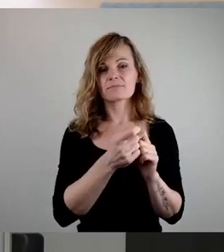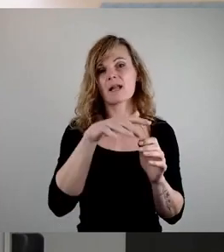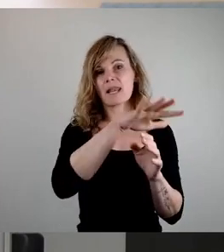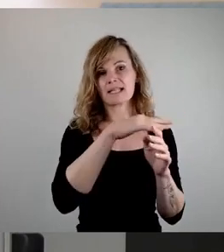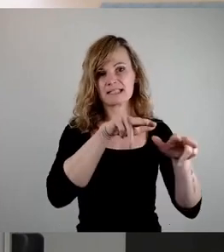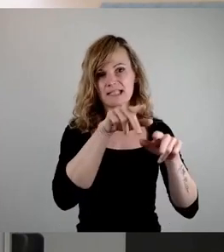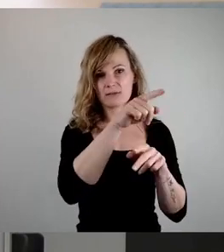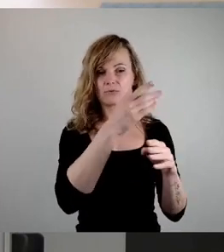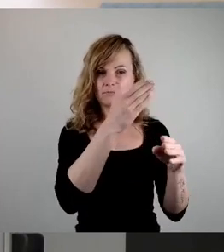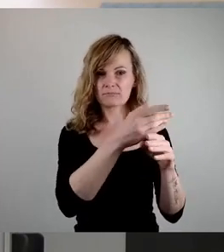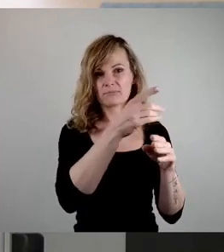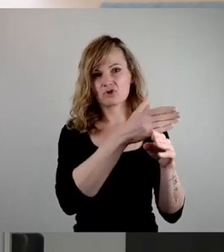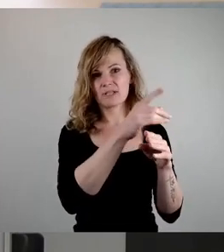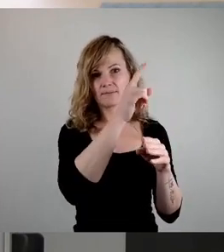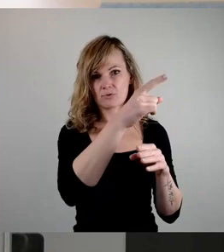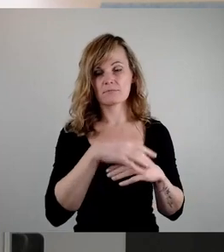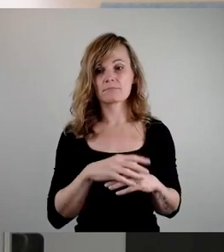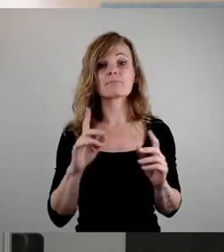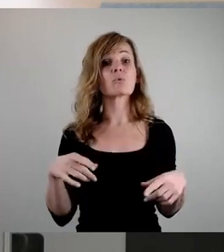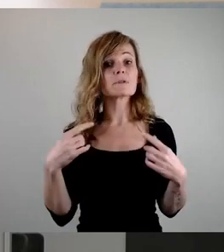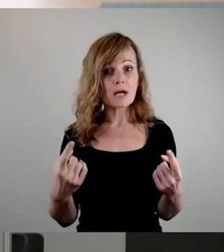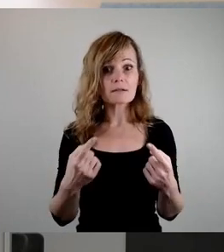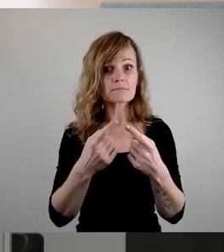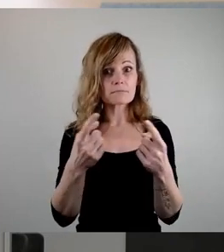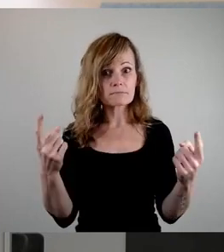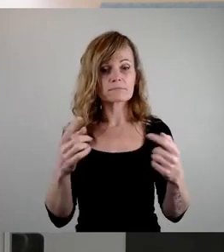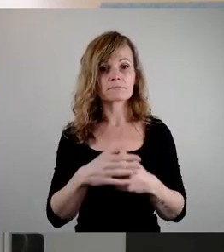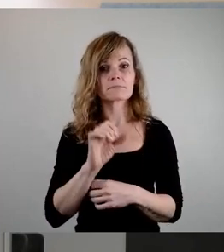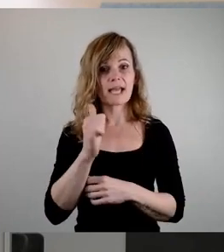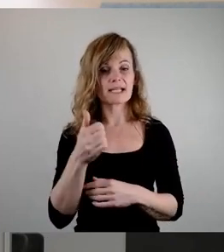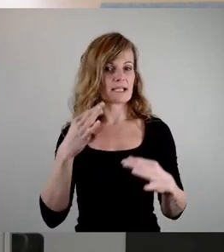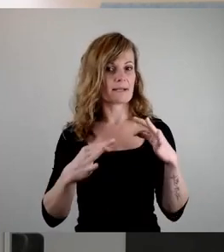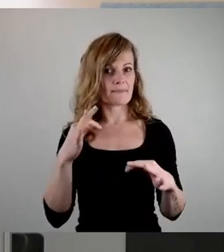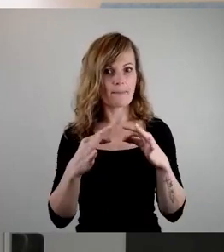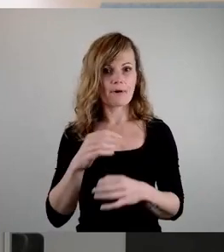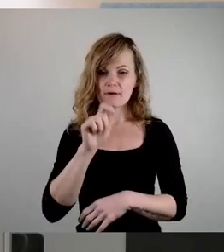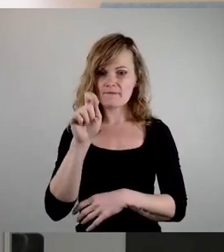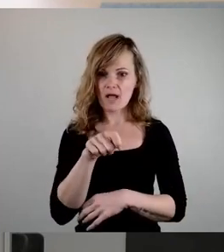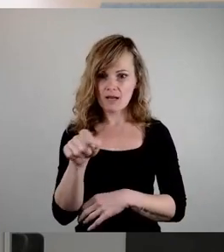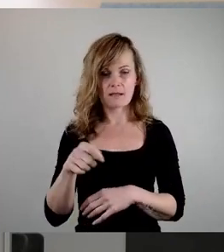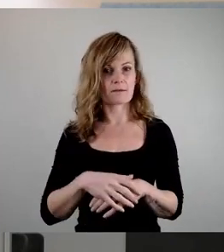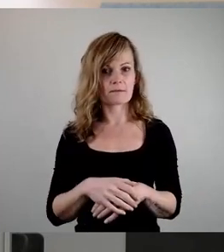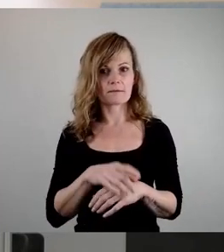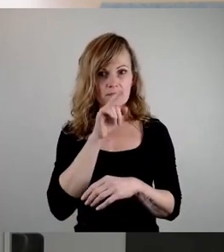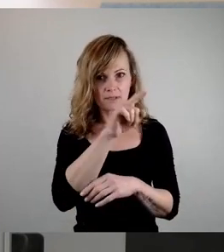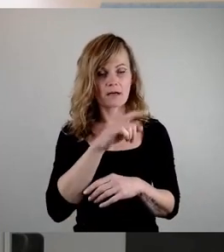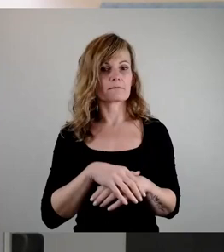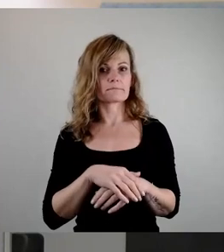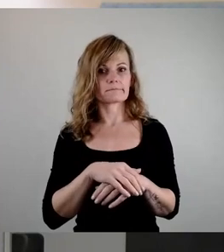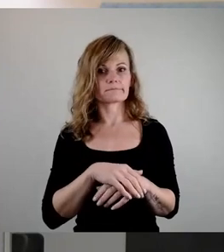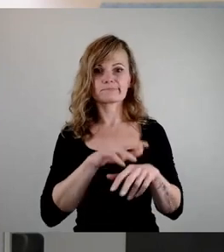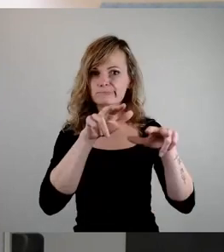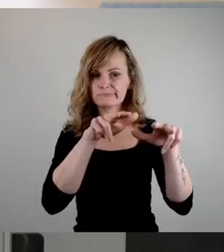Und dann, meine Damen und Herren, Sie haben alle die Gelegenheit, setzen Sie am 1. September ein Zeichen und ändern Sie dann das